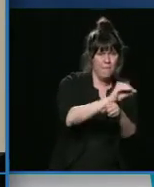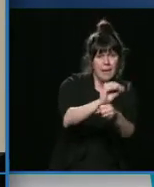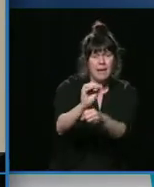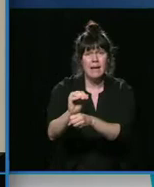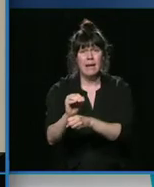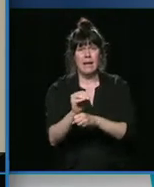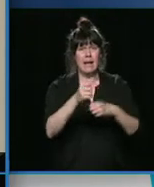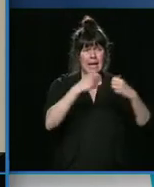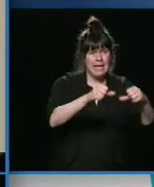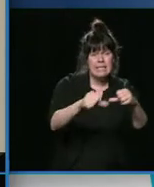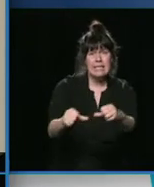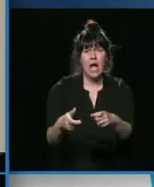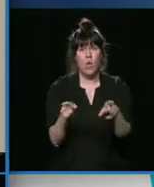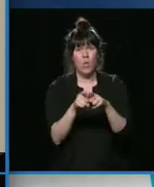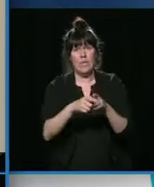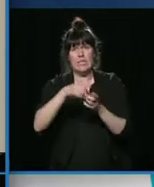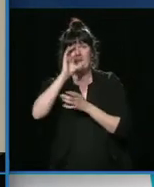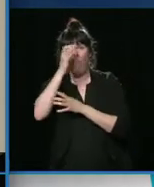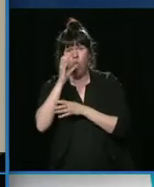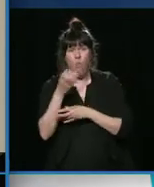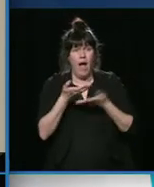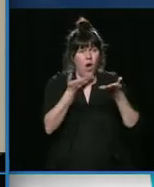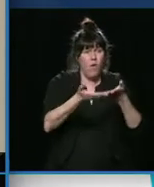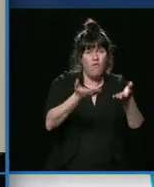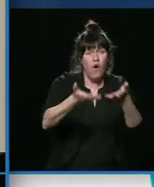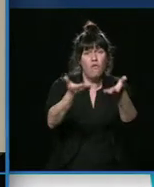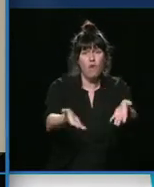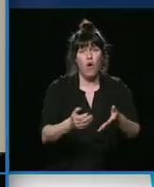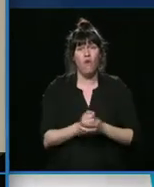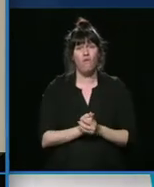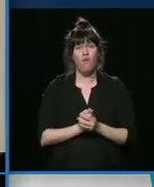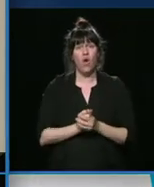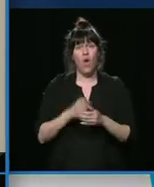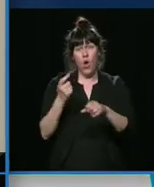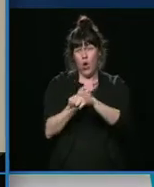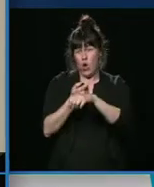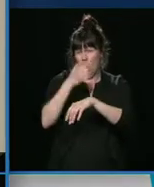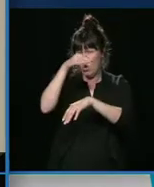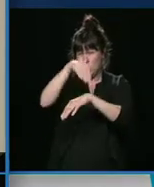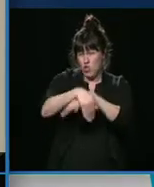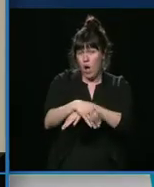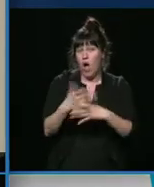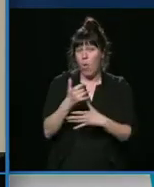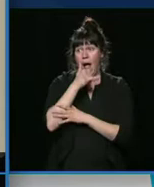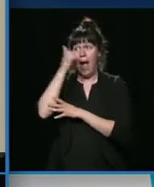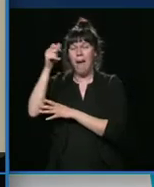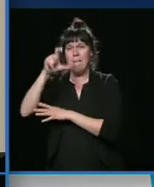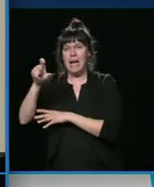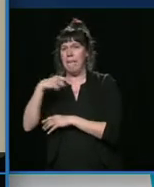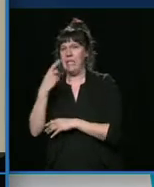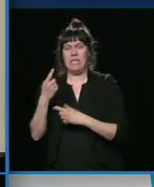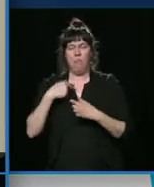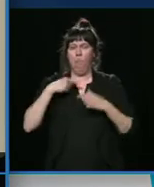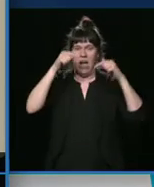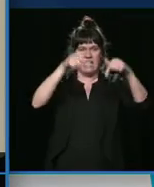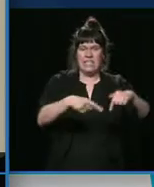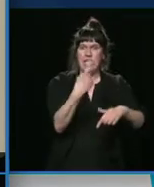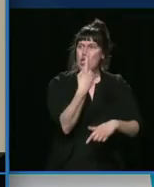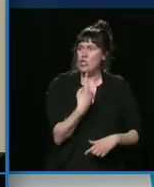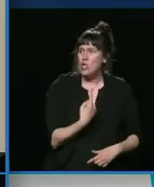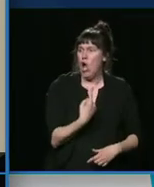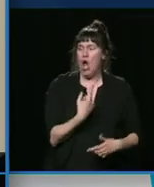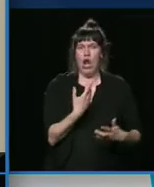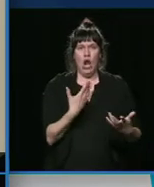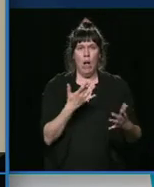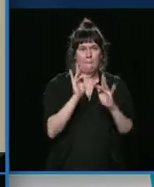boire. Ce soir-là, le Dr Larande prend le téléphone et appelle Québec et dit « Je suis ici, il n'y a personne, je suis seul, je ne sais pas,